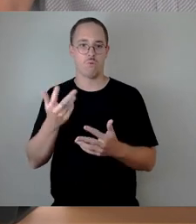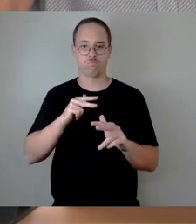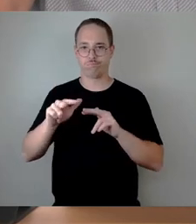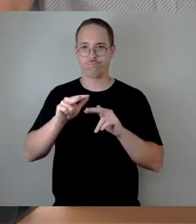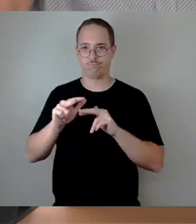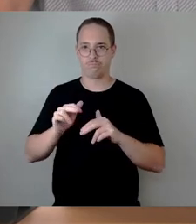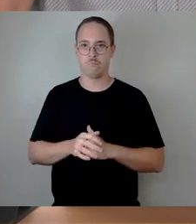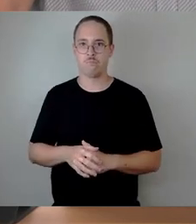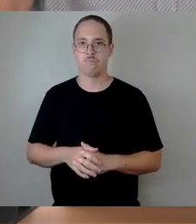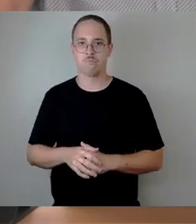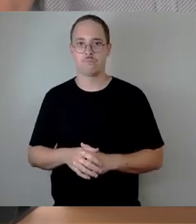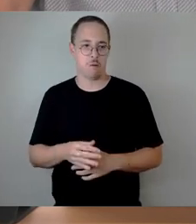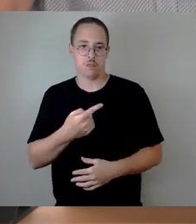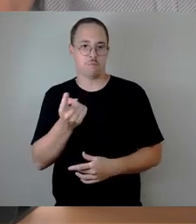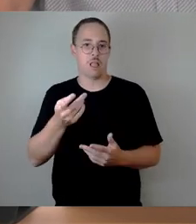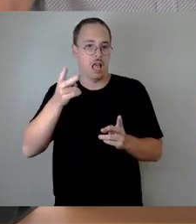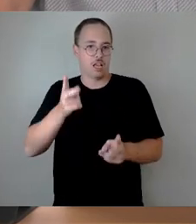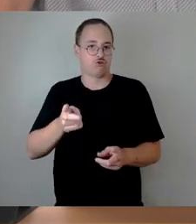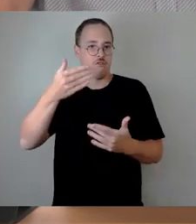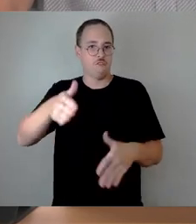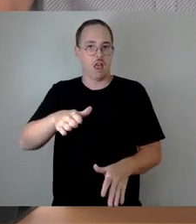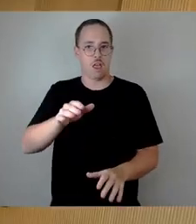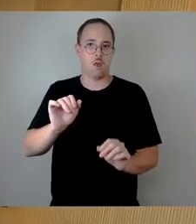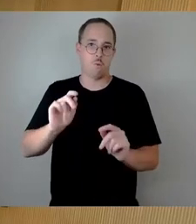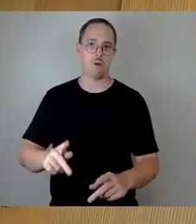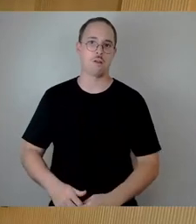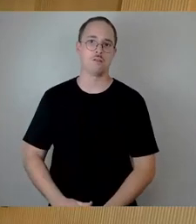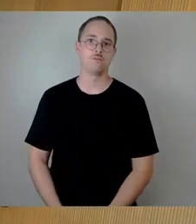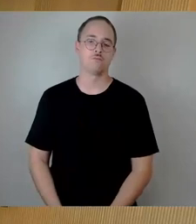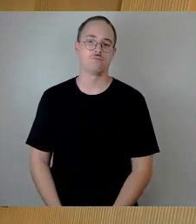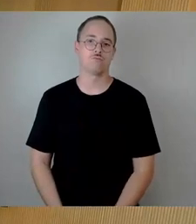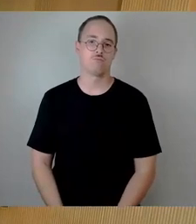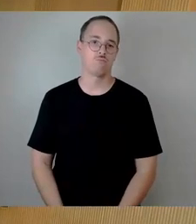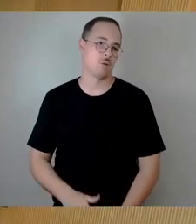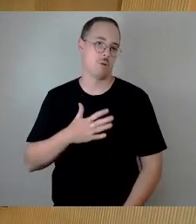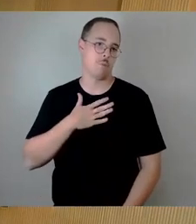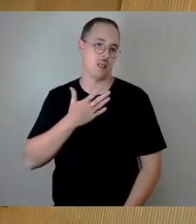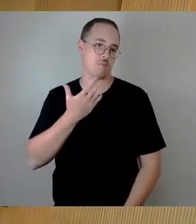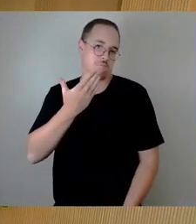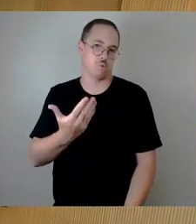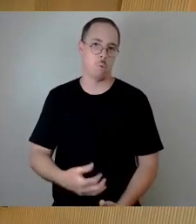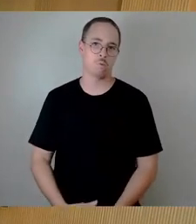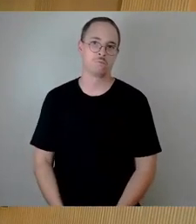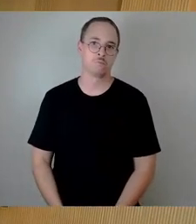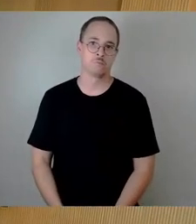die wir sonst haben, zu geben. Und so würde ich es verfahren. So, wer für den